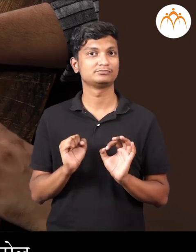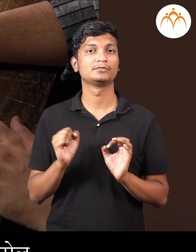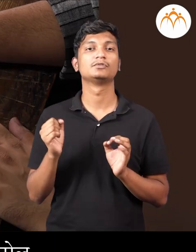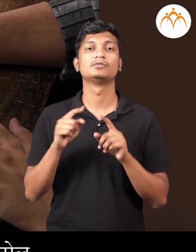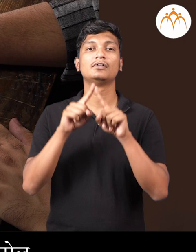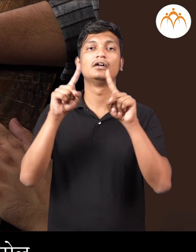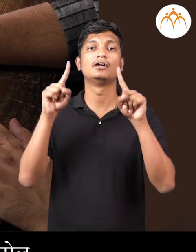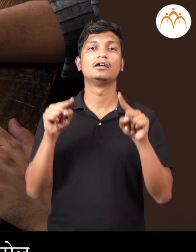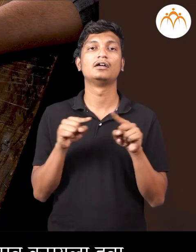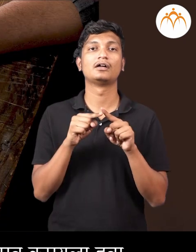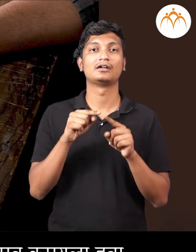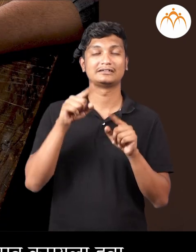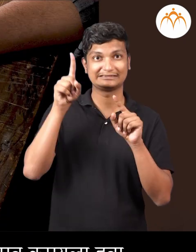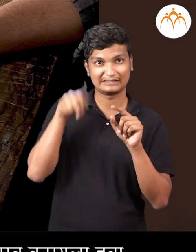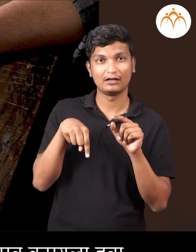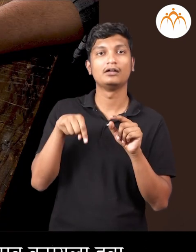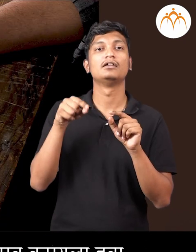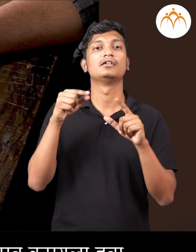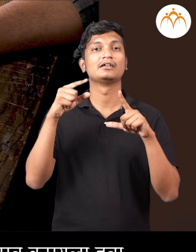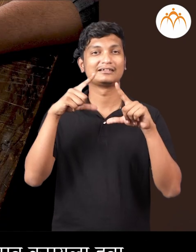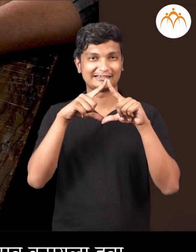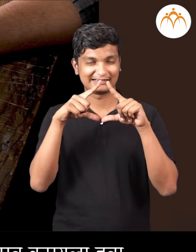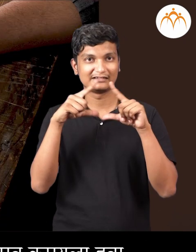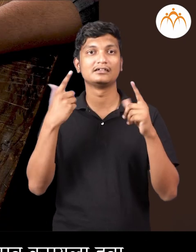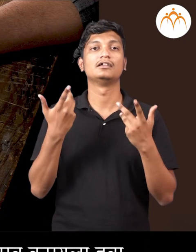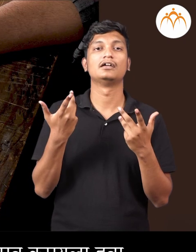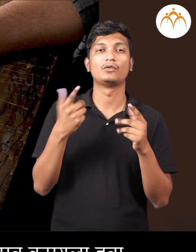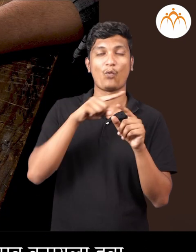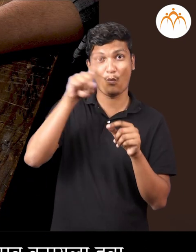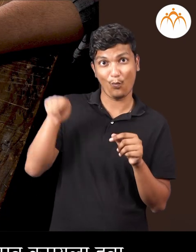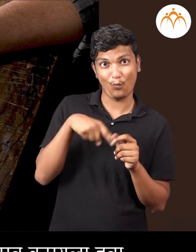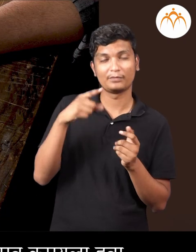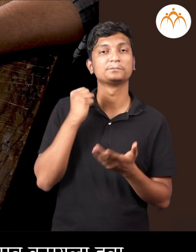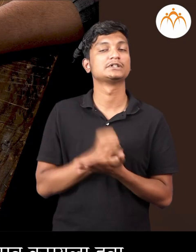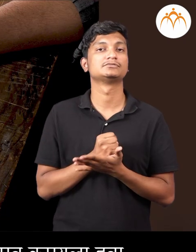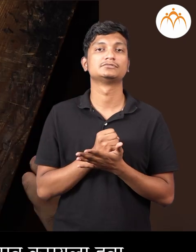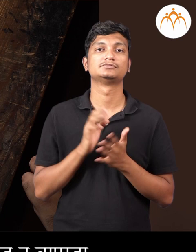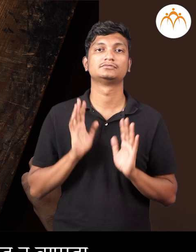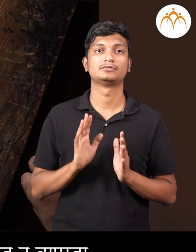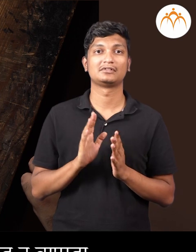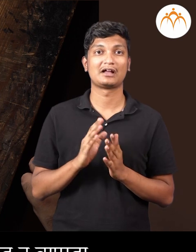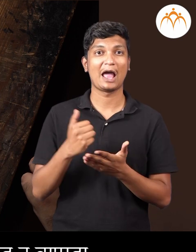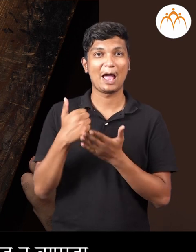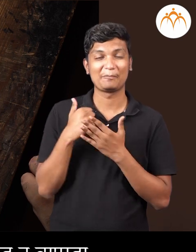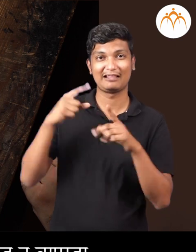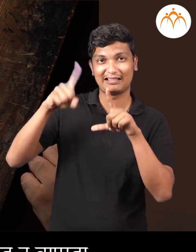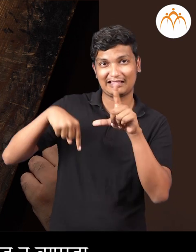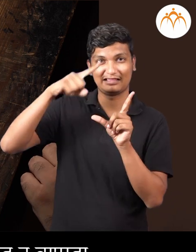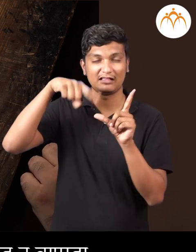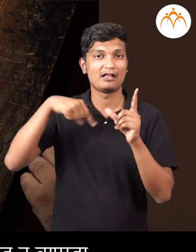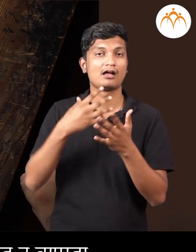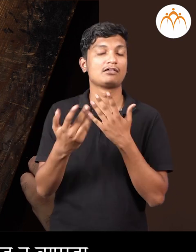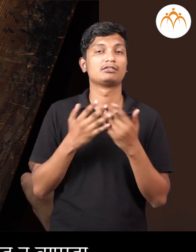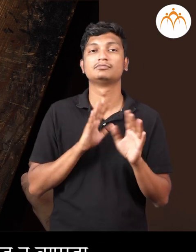छान काड़ाईचा आसेल तर चवकोन, त्रिकोन, वर्तूल याचा सराव करायला हवा। तेही फक्त हात वाप्रून,